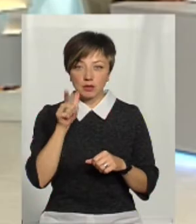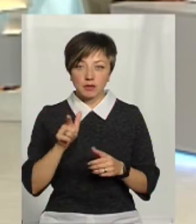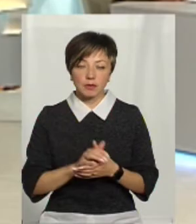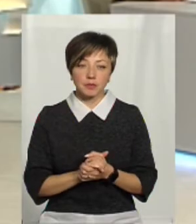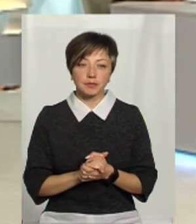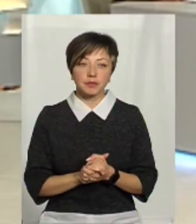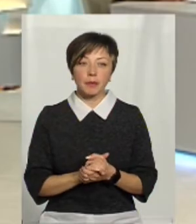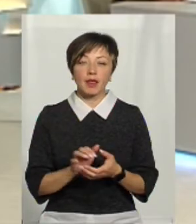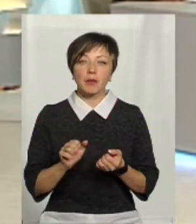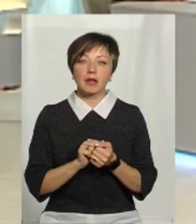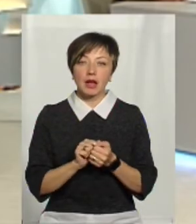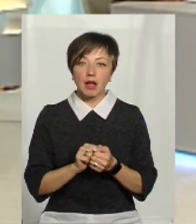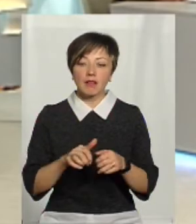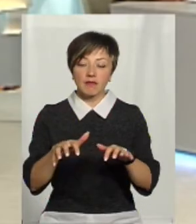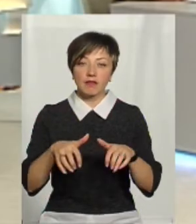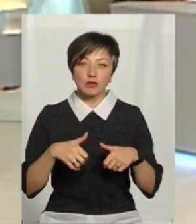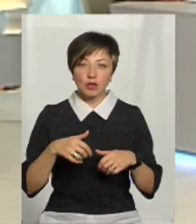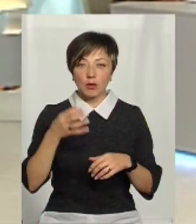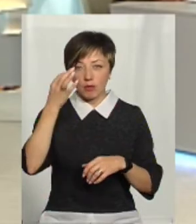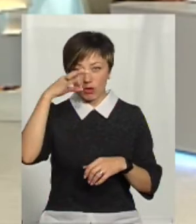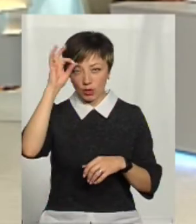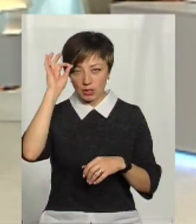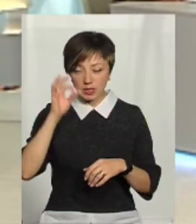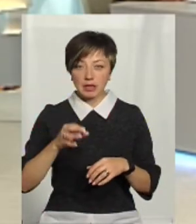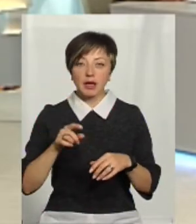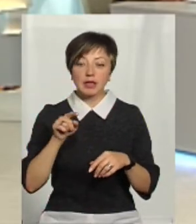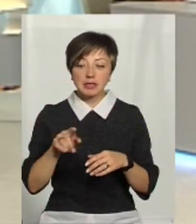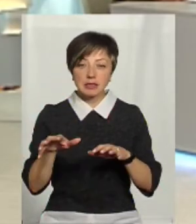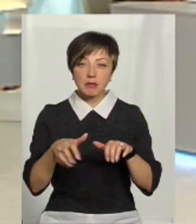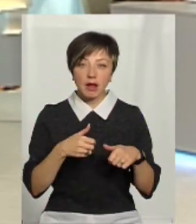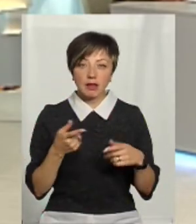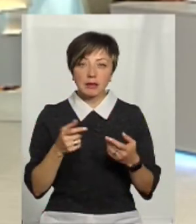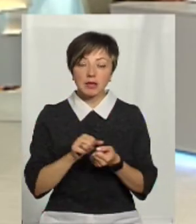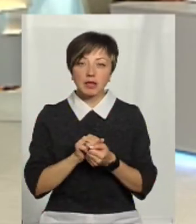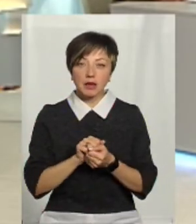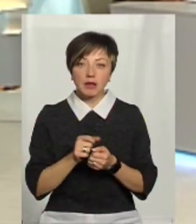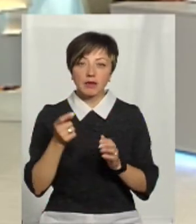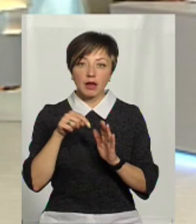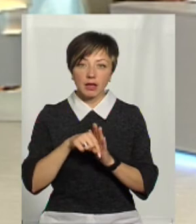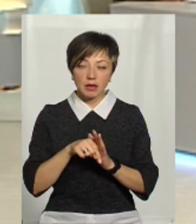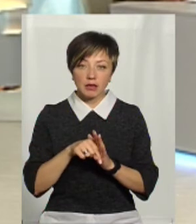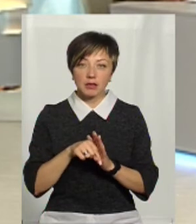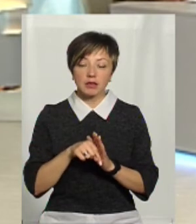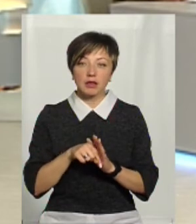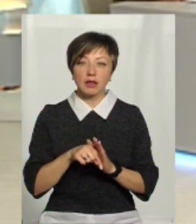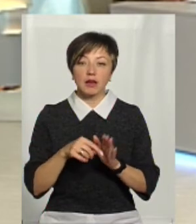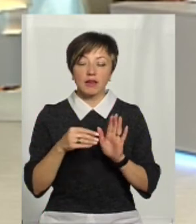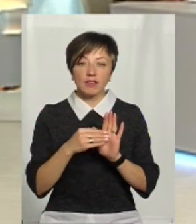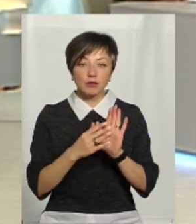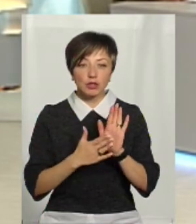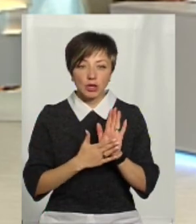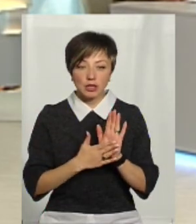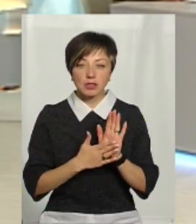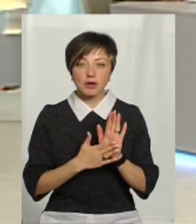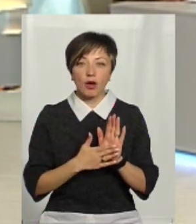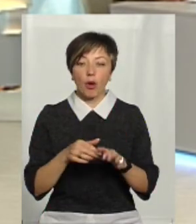післязавтра. Матеріали, які вилучила поліція, вона якраз забрала ті матеріали, в яких відмічається.